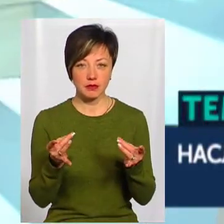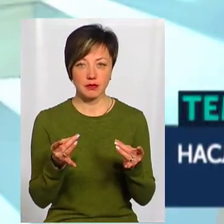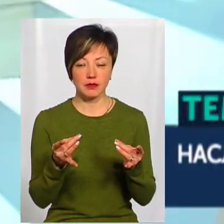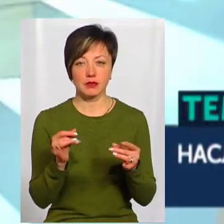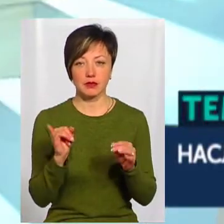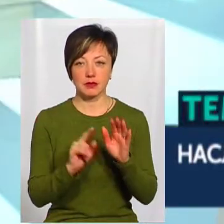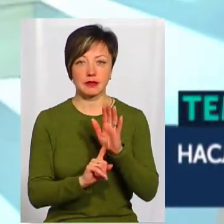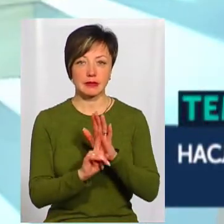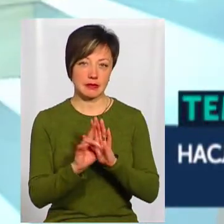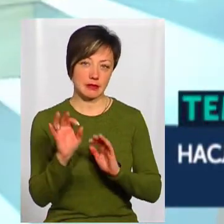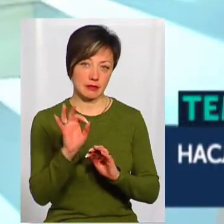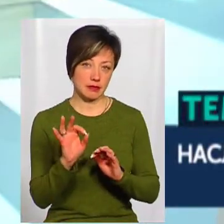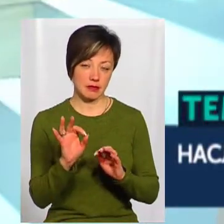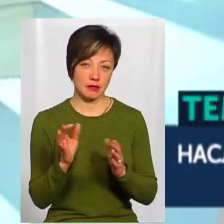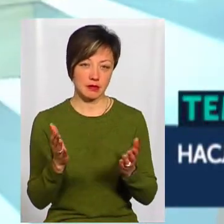температура,